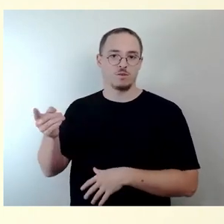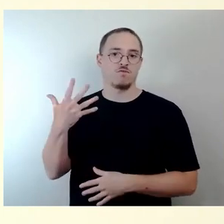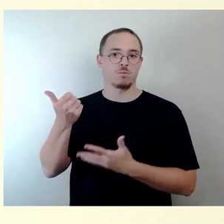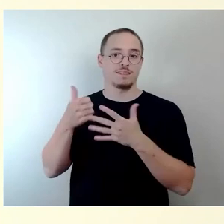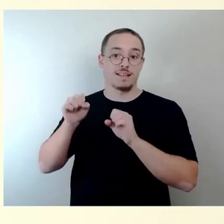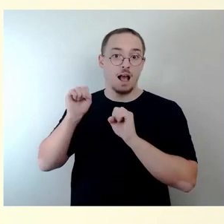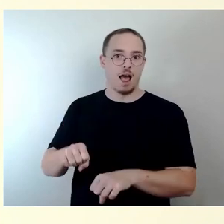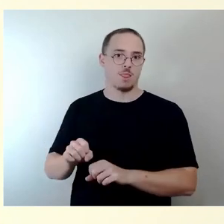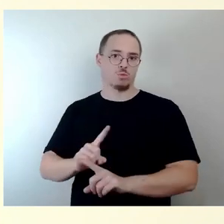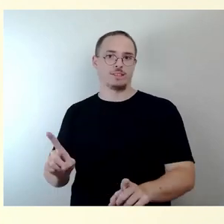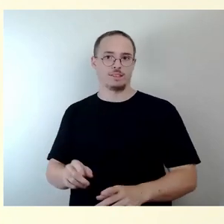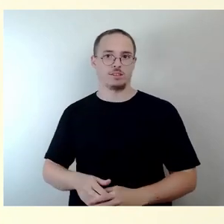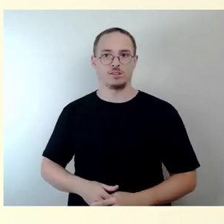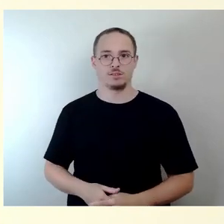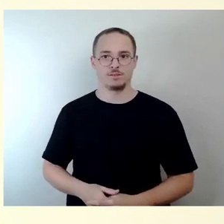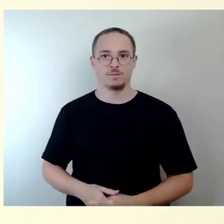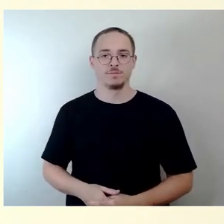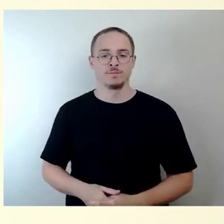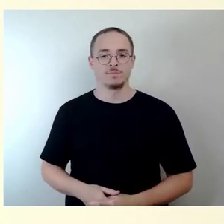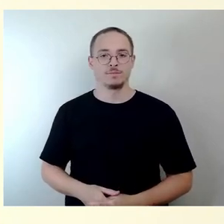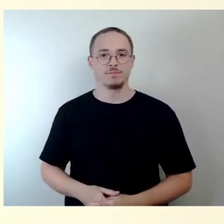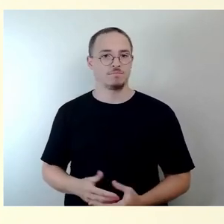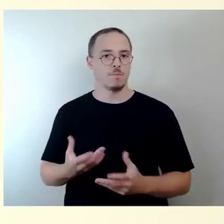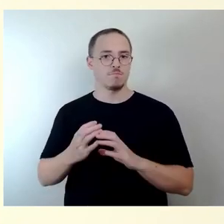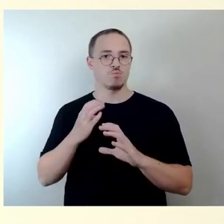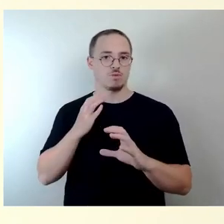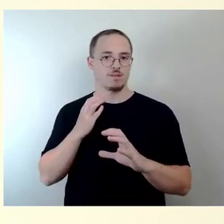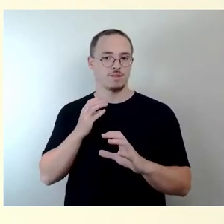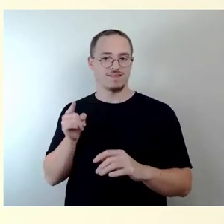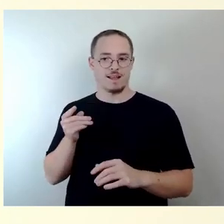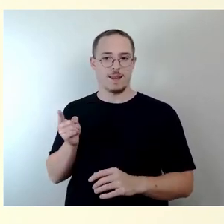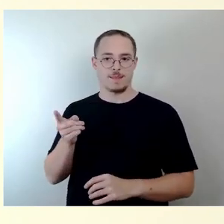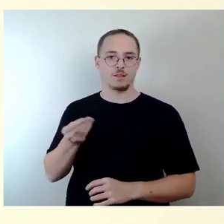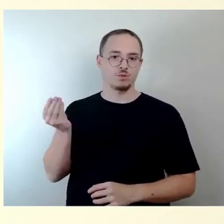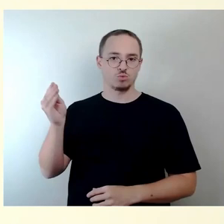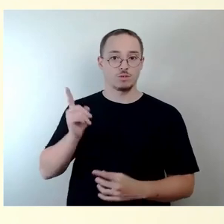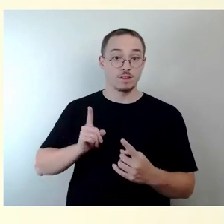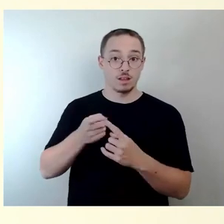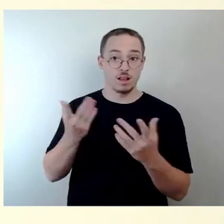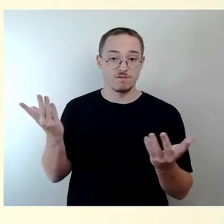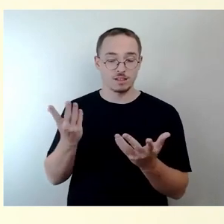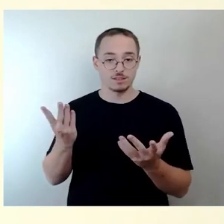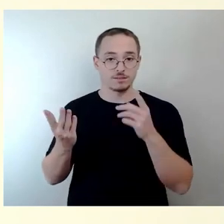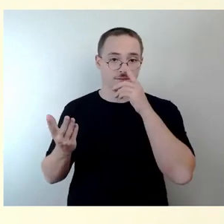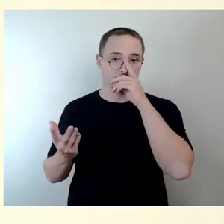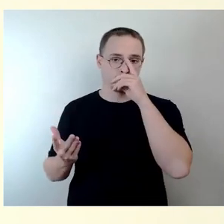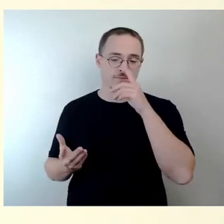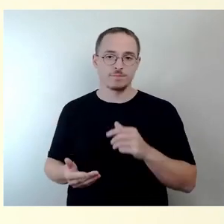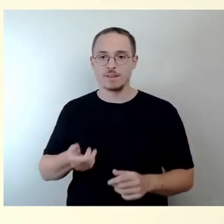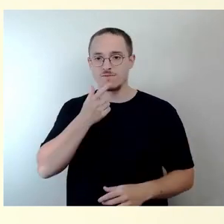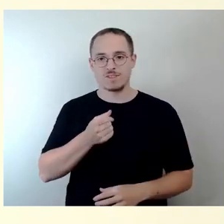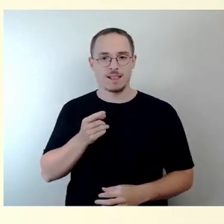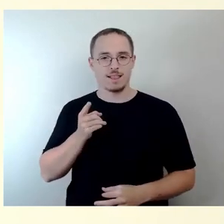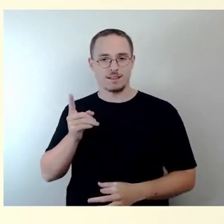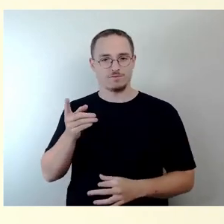Was ist das Ziel? Mit einer neuen Buslinie werden gemäß auch des beschlossenen Verkehrsentwicklungsplans die Erschließungsdefizite insbesondere